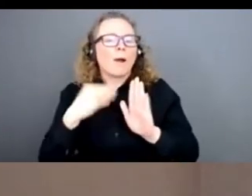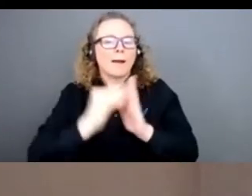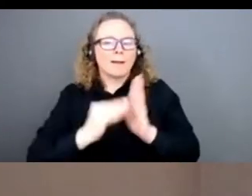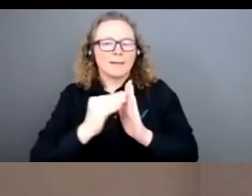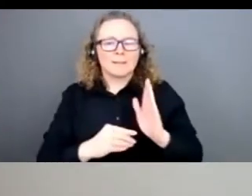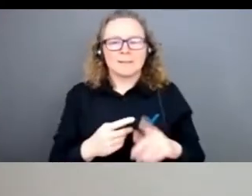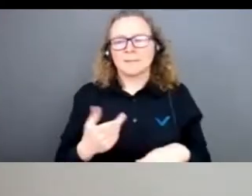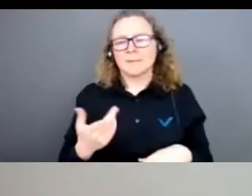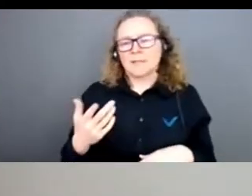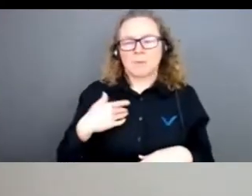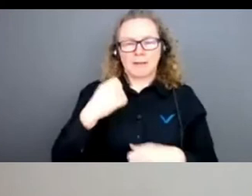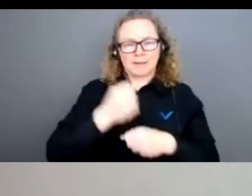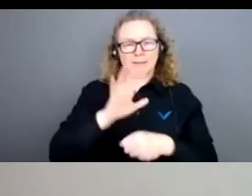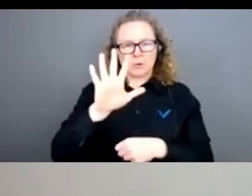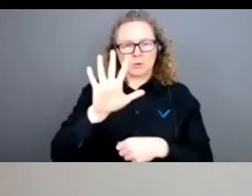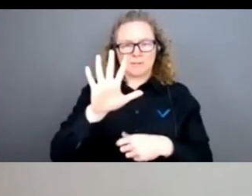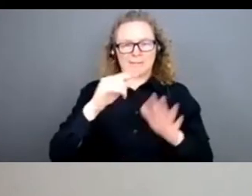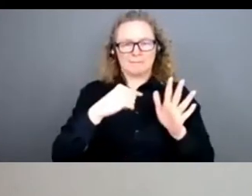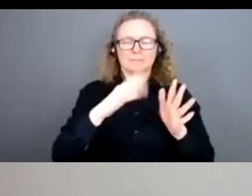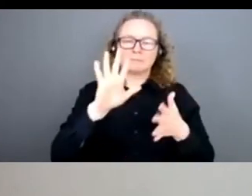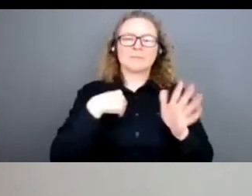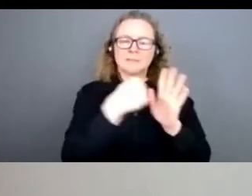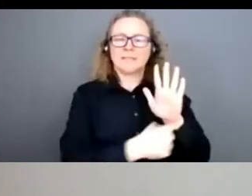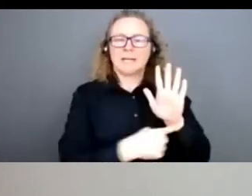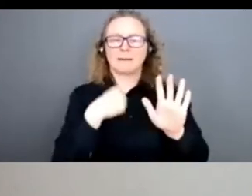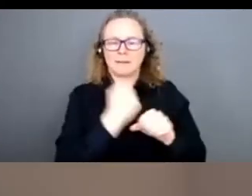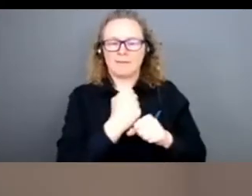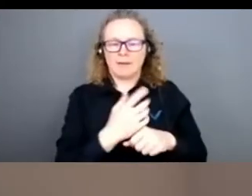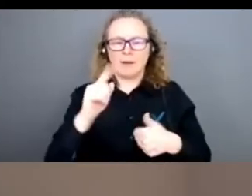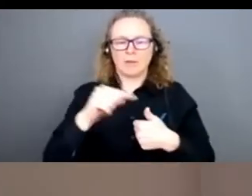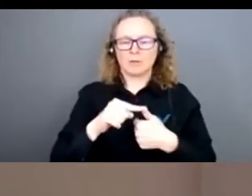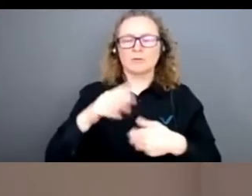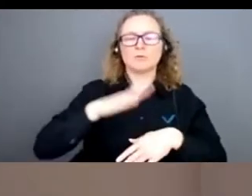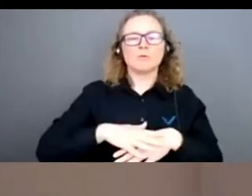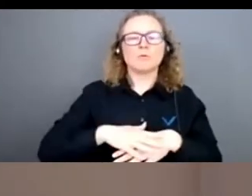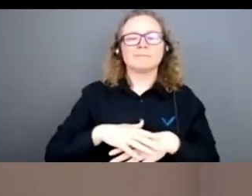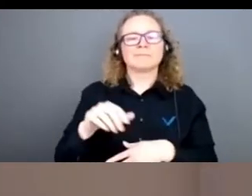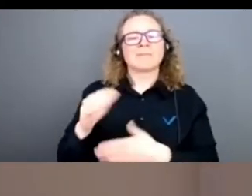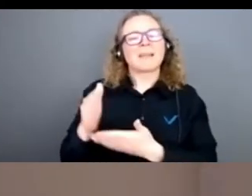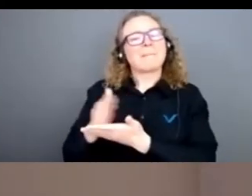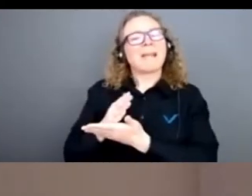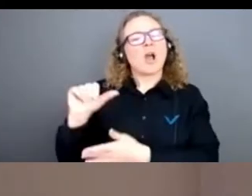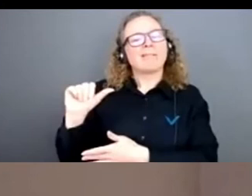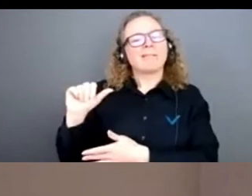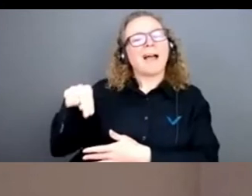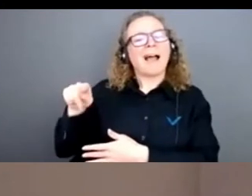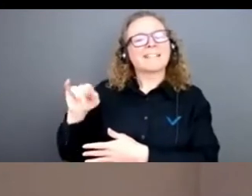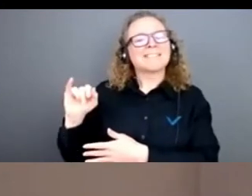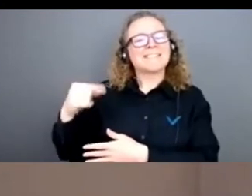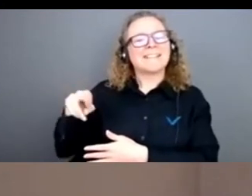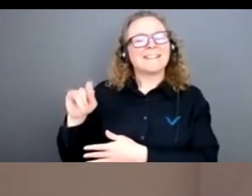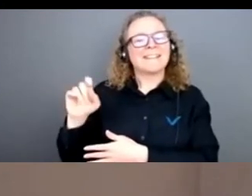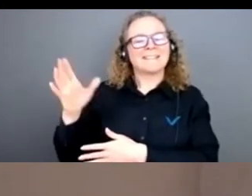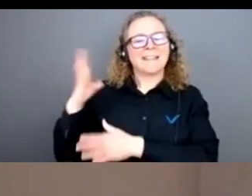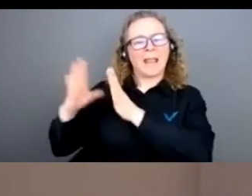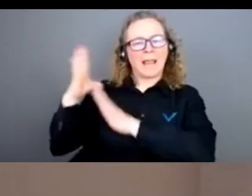choses, deux qui concernent mes marottes habituelles, c'est-à-dire l'Antiquité et le XVIIIe siècle. J